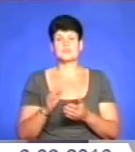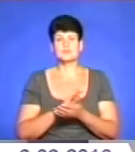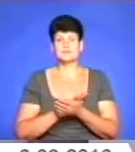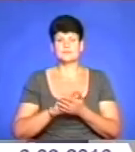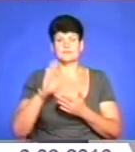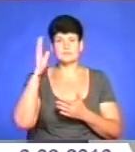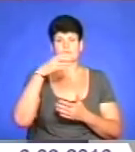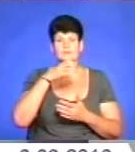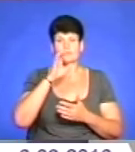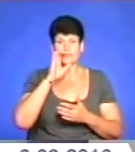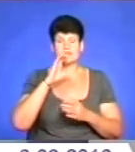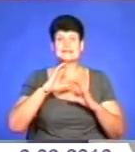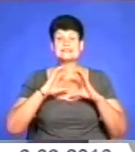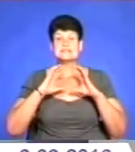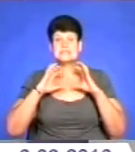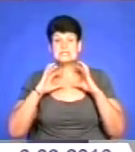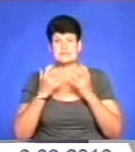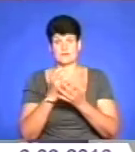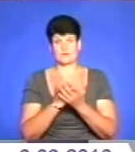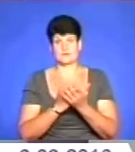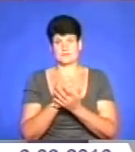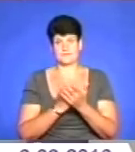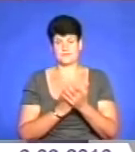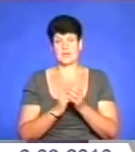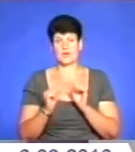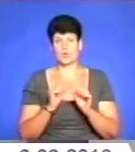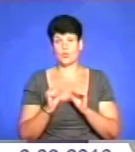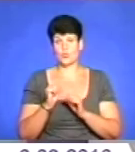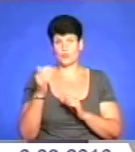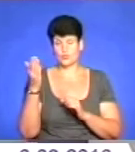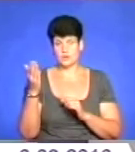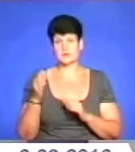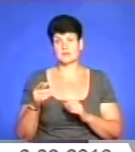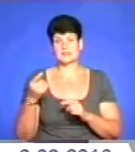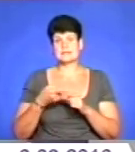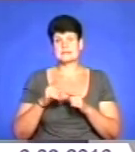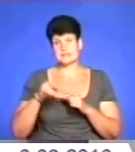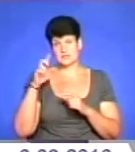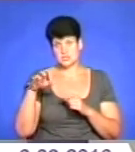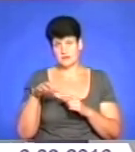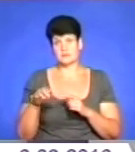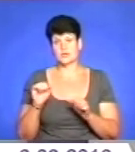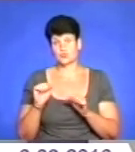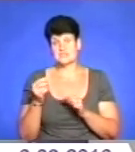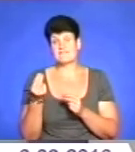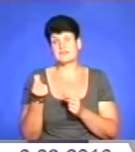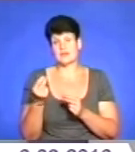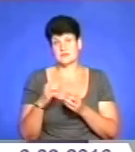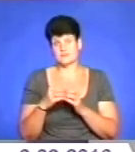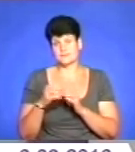Уряд відповідної держави, мабуть, керується фінансовими. У зв'язку з відомою ситуацією фінансової держави керується фінансовими